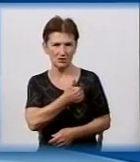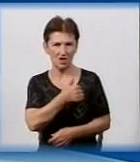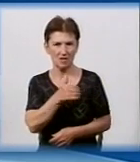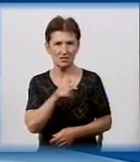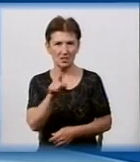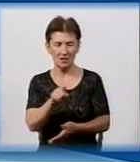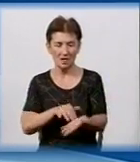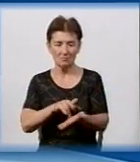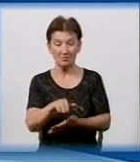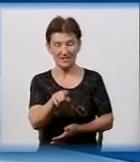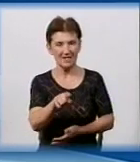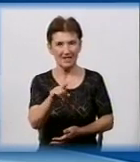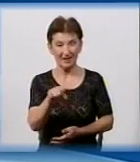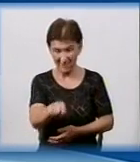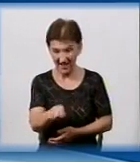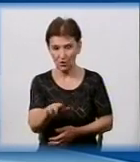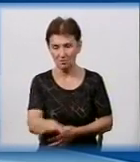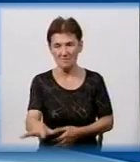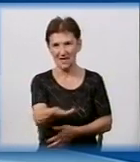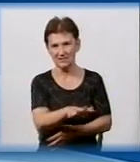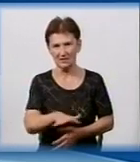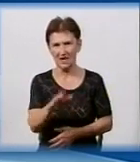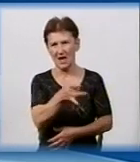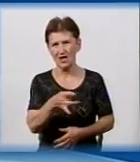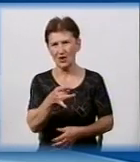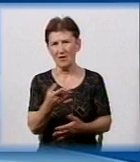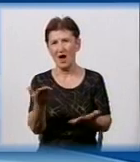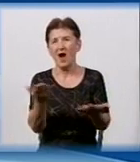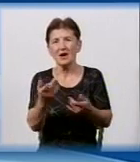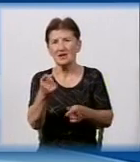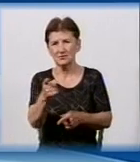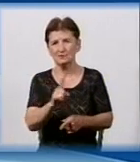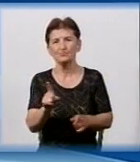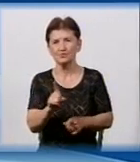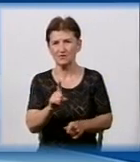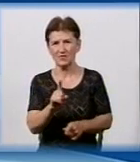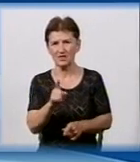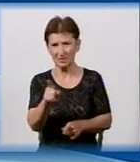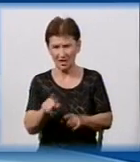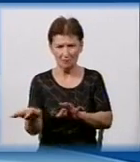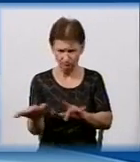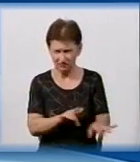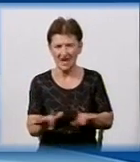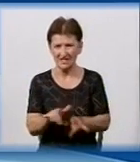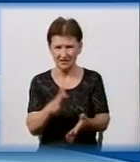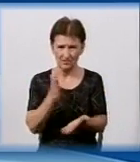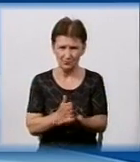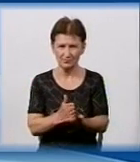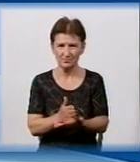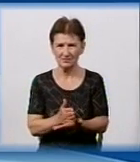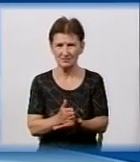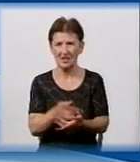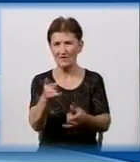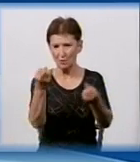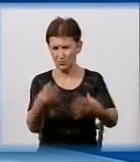самий район і подивитися, чи не з'являться там нові написи? Тобто, наскільки це дієва штука, яку ви влаштували, ця акція, ви